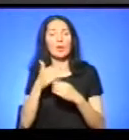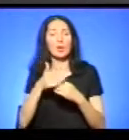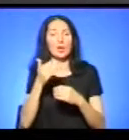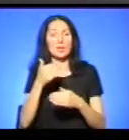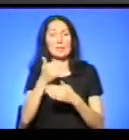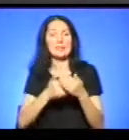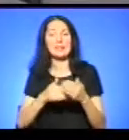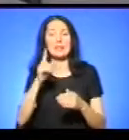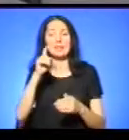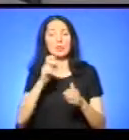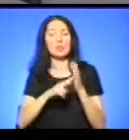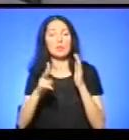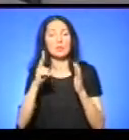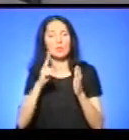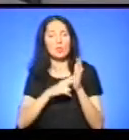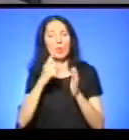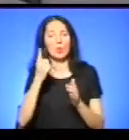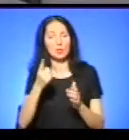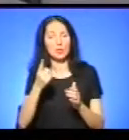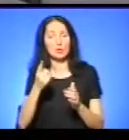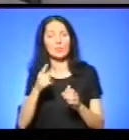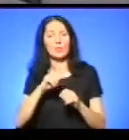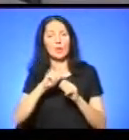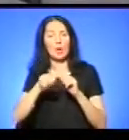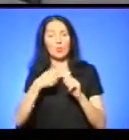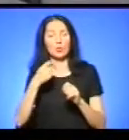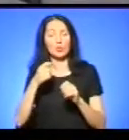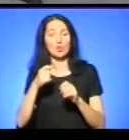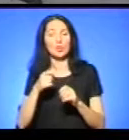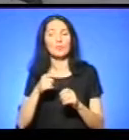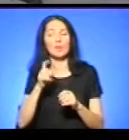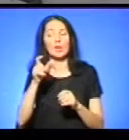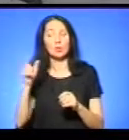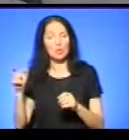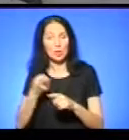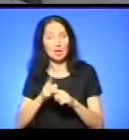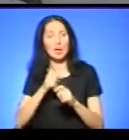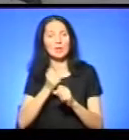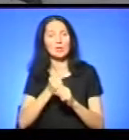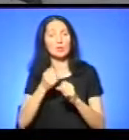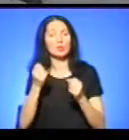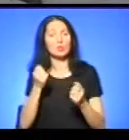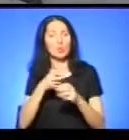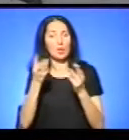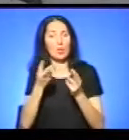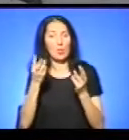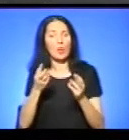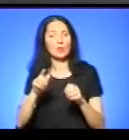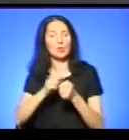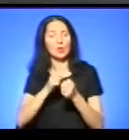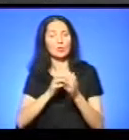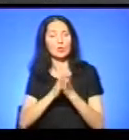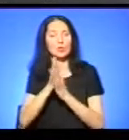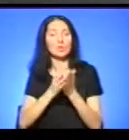статтею 77.1 Кодису про дмін правопорушення. На громадян, здійснили таке незаконне випалювання, накладається штраф від